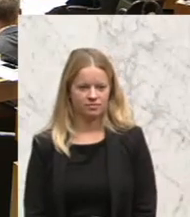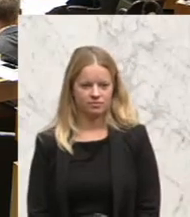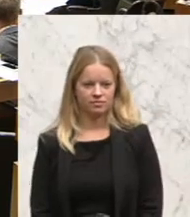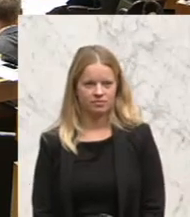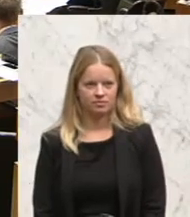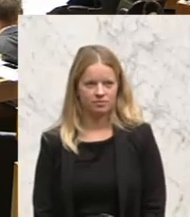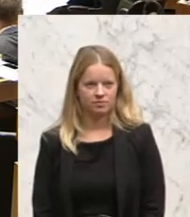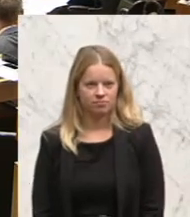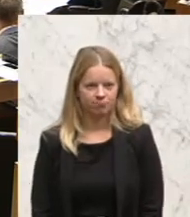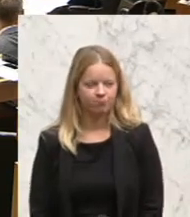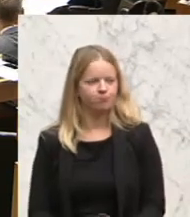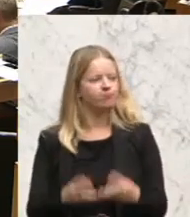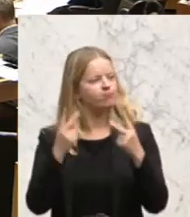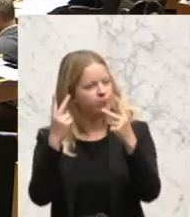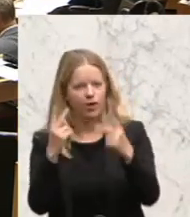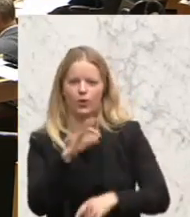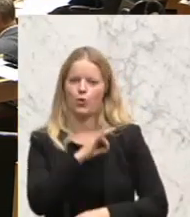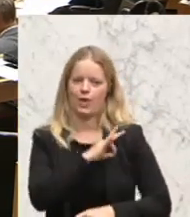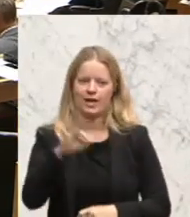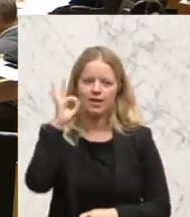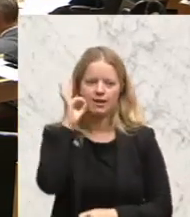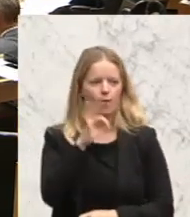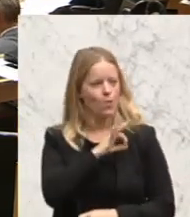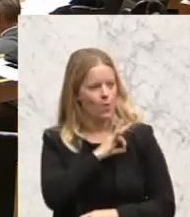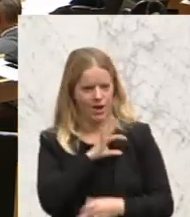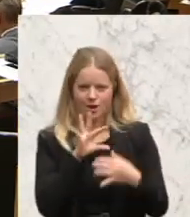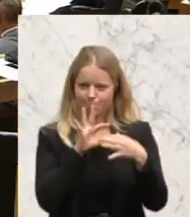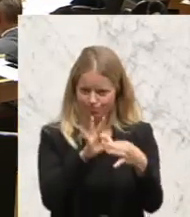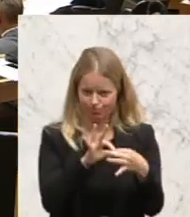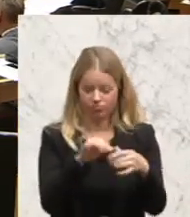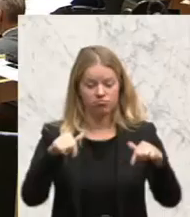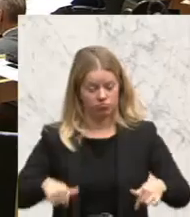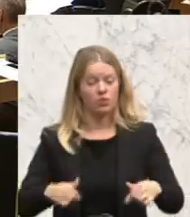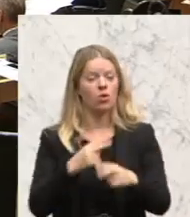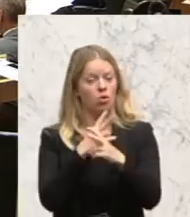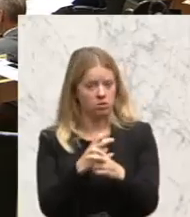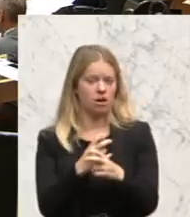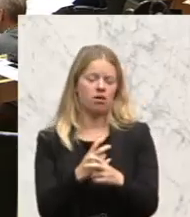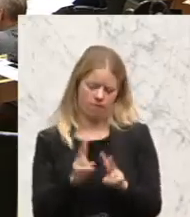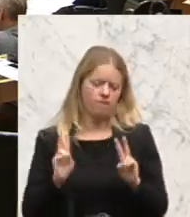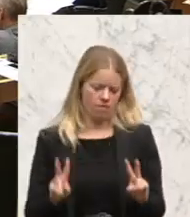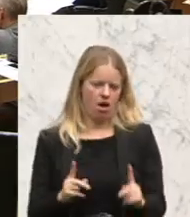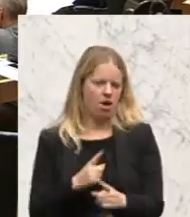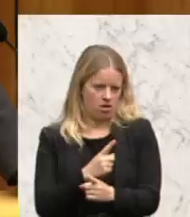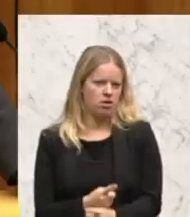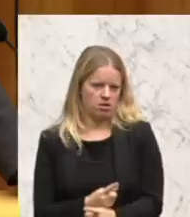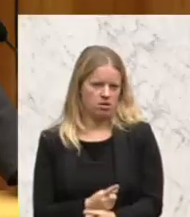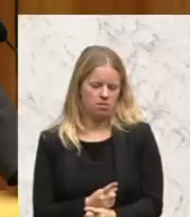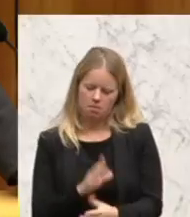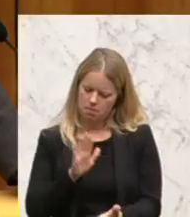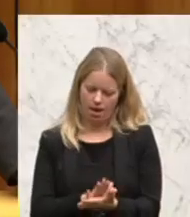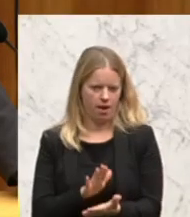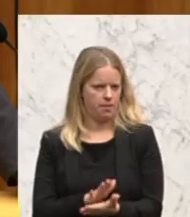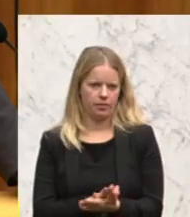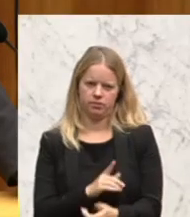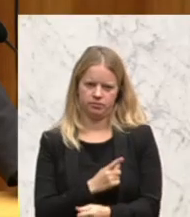Ja, werte Kolleginnen und Kollegen, ich kann gleich anknüpfen, Österreich ist neutral und Österreich bleibt neutral.